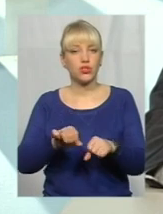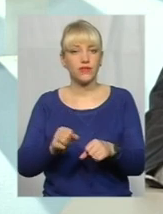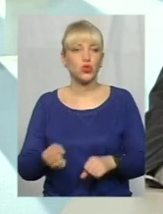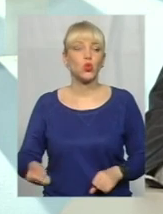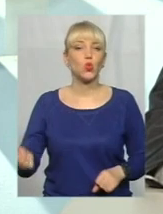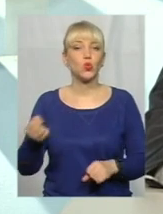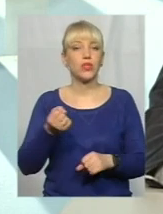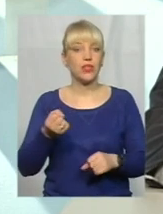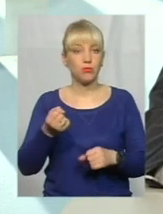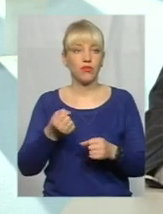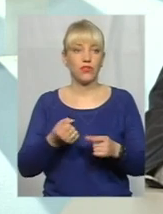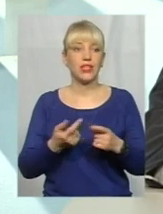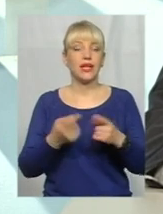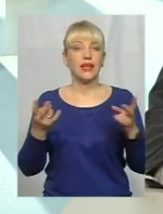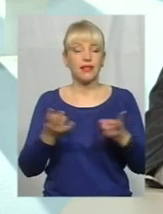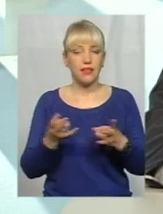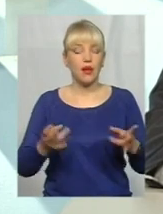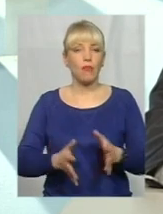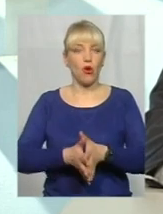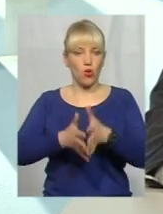Скоріше за все, треба розширювати